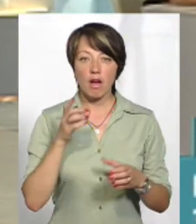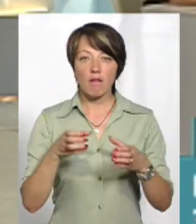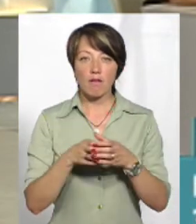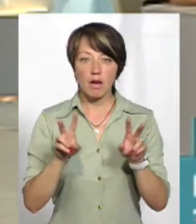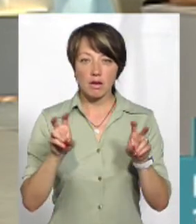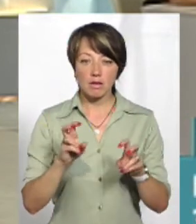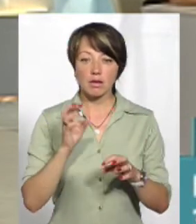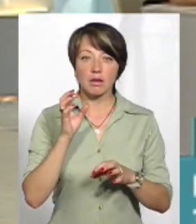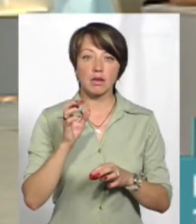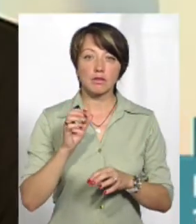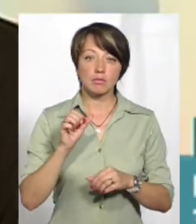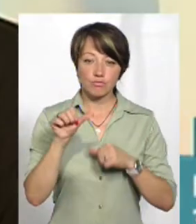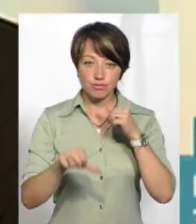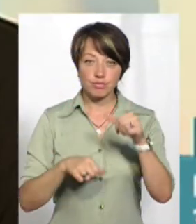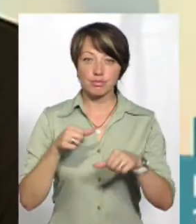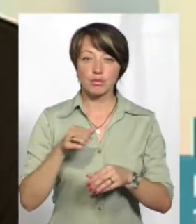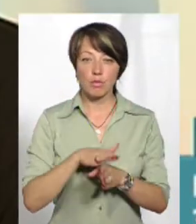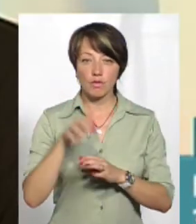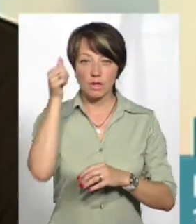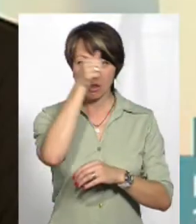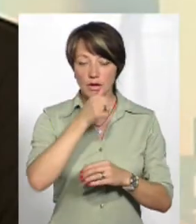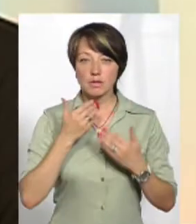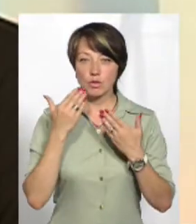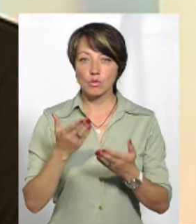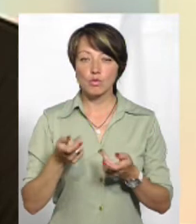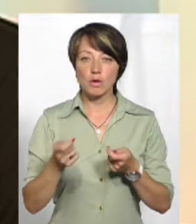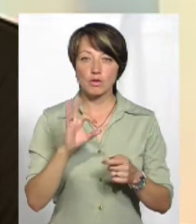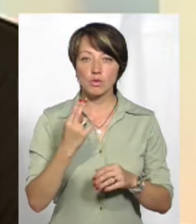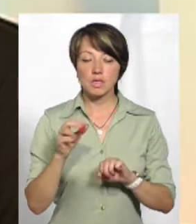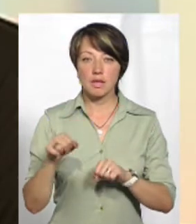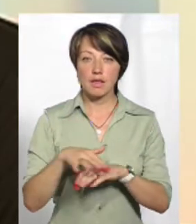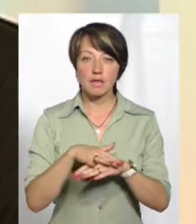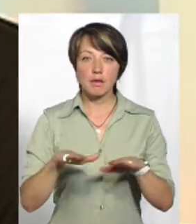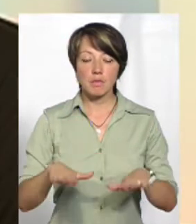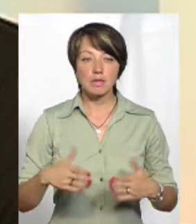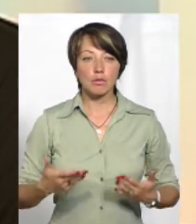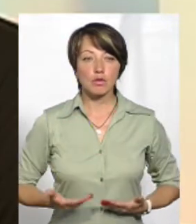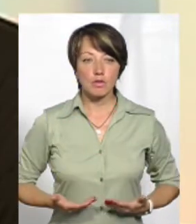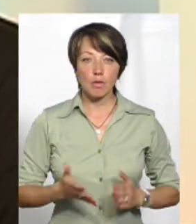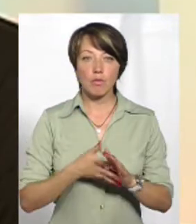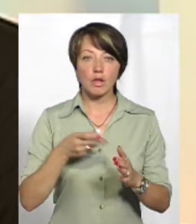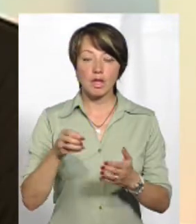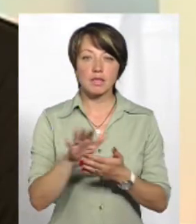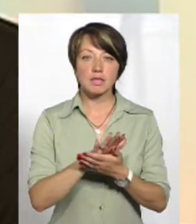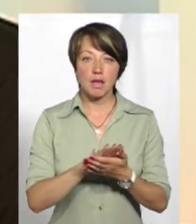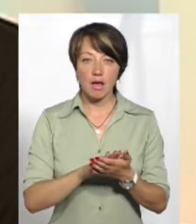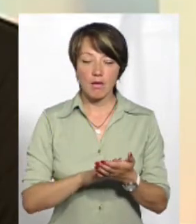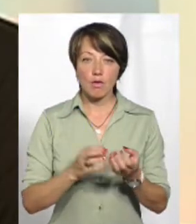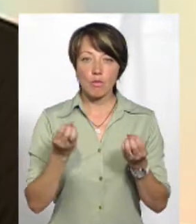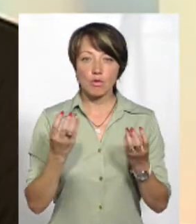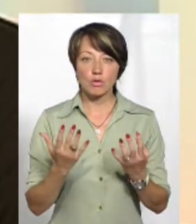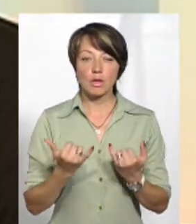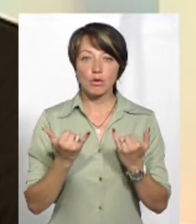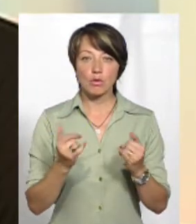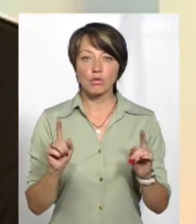цілорічно. Тому вам треба звернутися в управління соціального захисту населення за місцем проживання, подати заяву. Просто